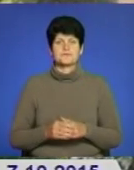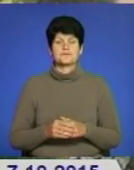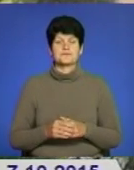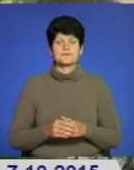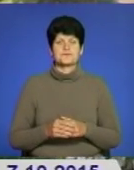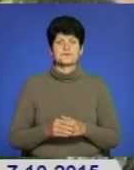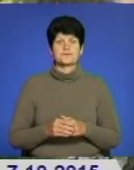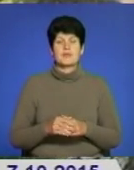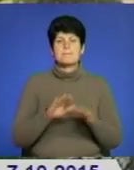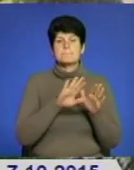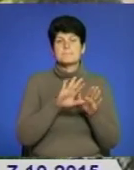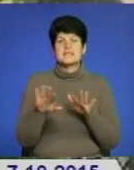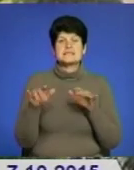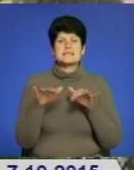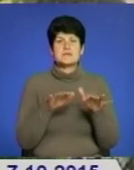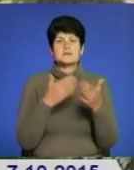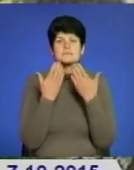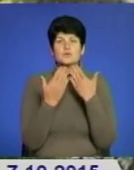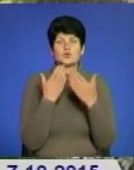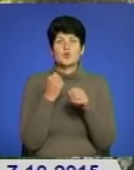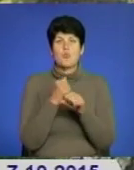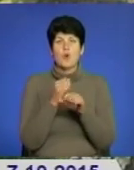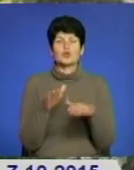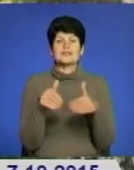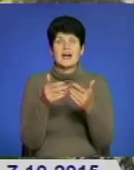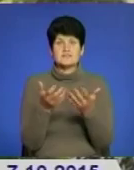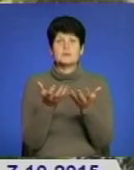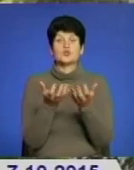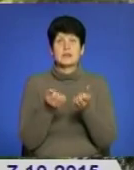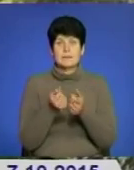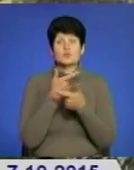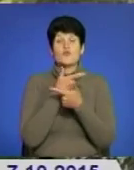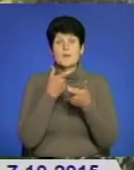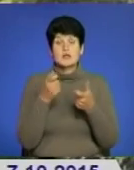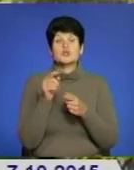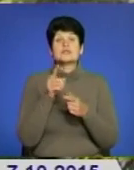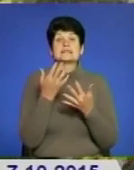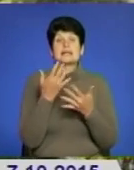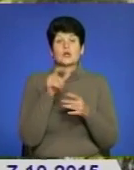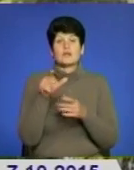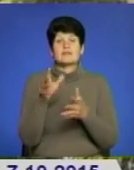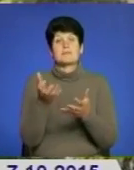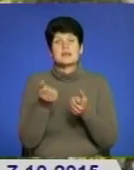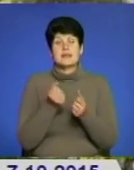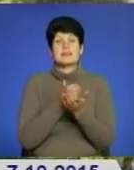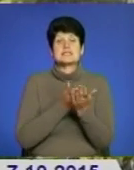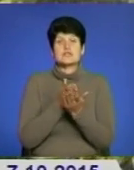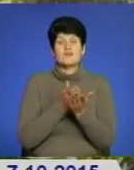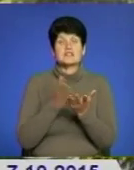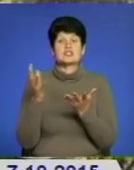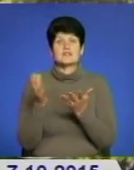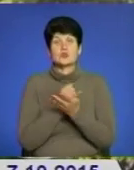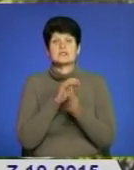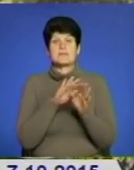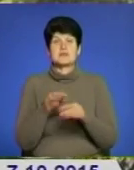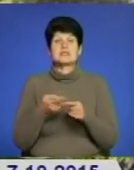Ми після заходу спілкуємося з роботодавцями і отримуємо інформацію, що до того, скільки людей вони прийняли на стажування, чи вдалося після